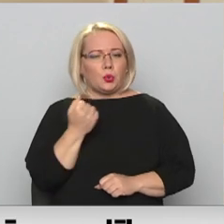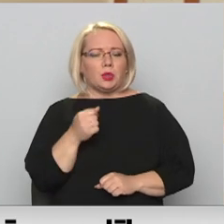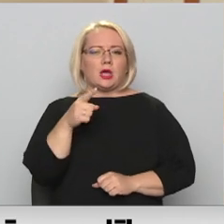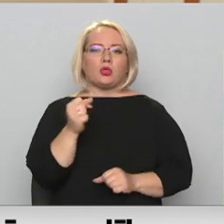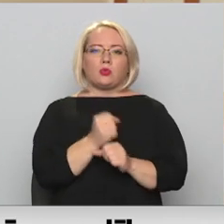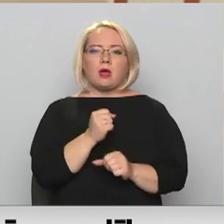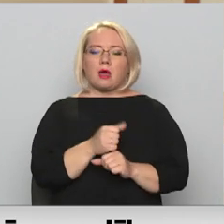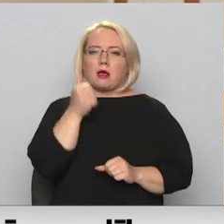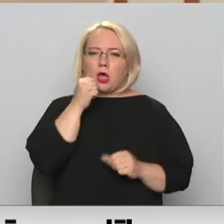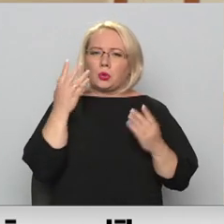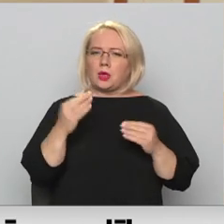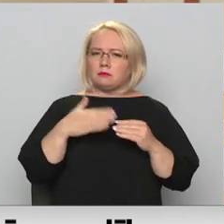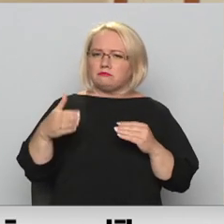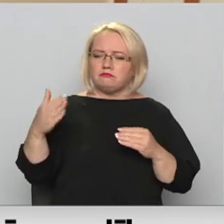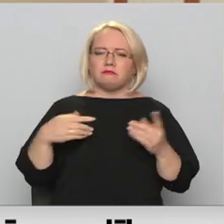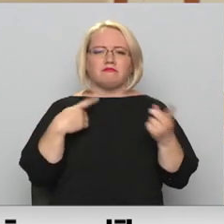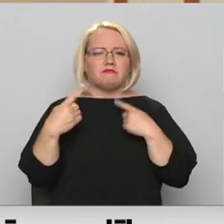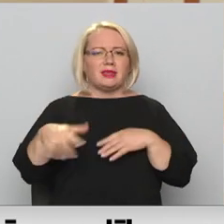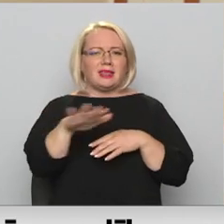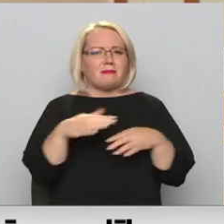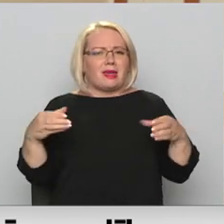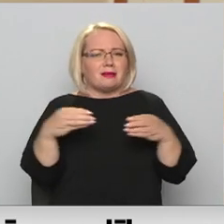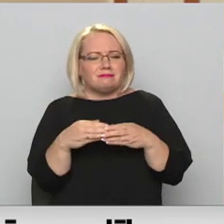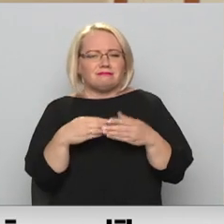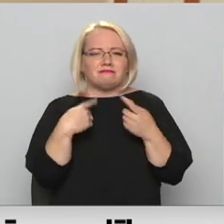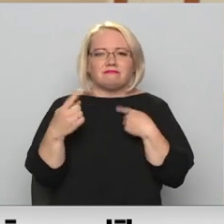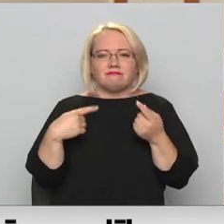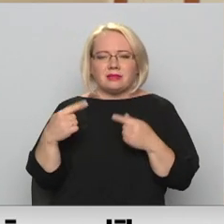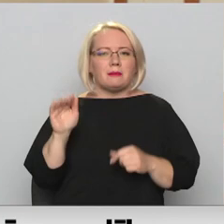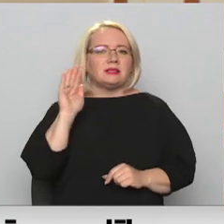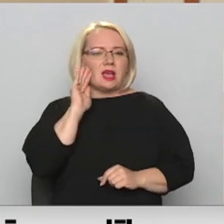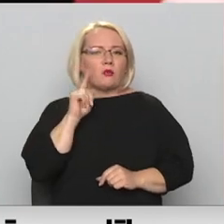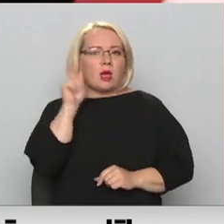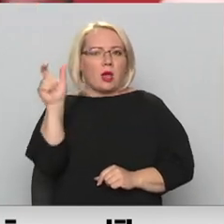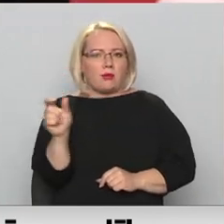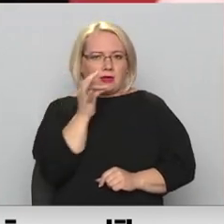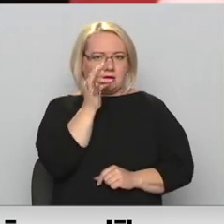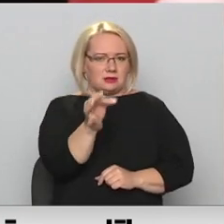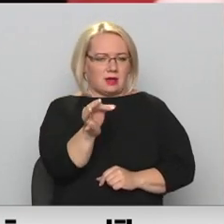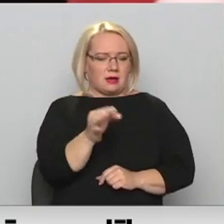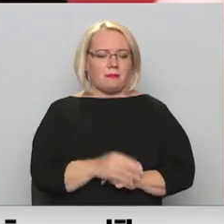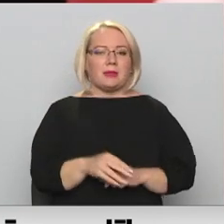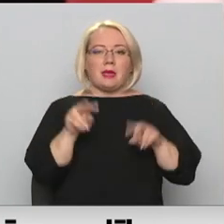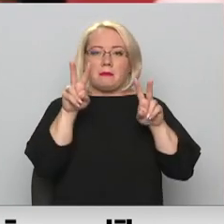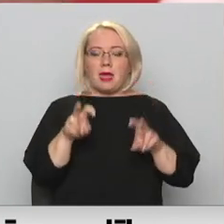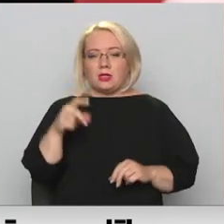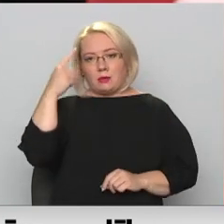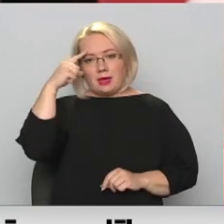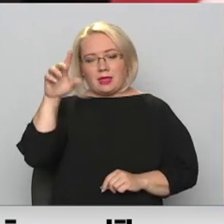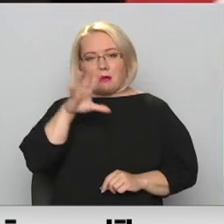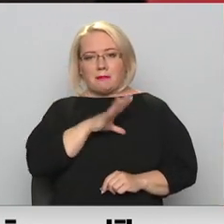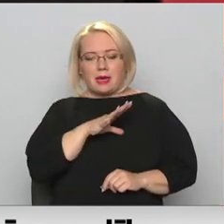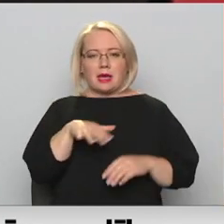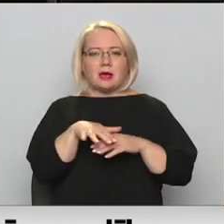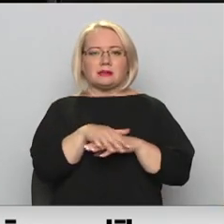katru dienu, tiešām bez izņēmumu un tiešām, ja mēs ieklausamies, ko tas jaunietis saka. Pētījumi iniciators bija sabiedriskā